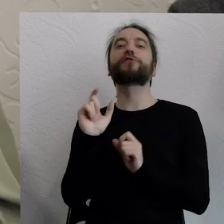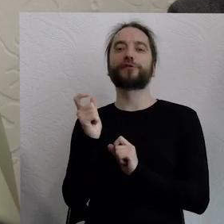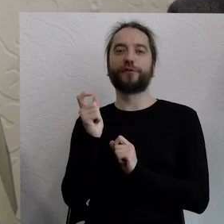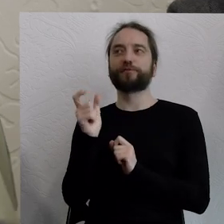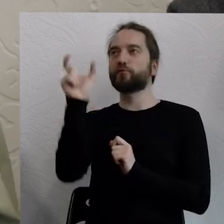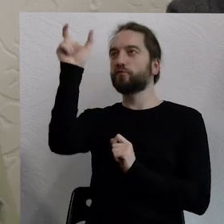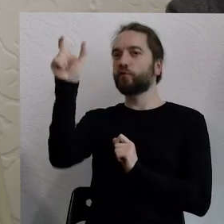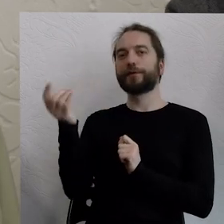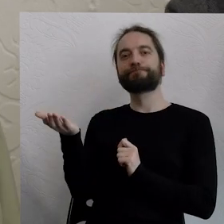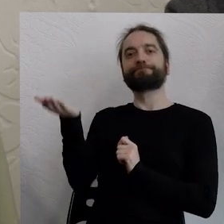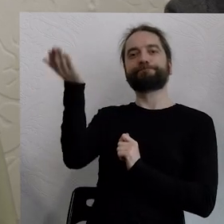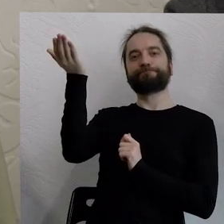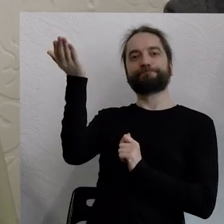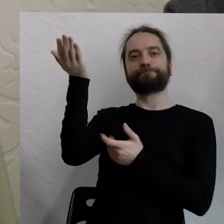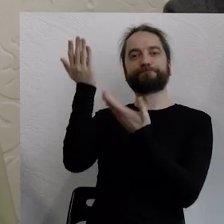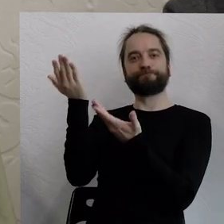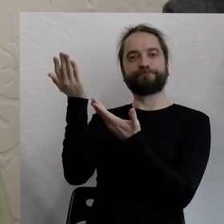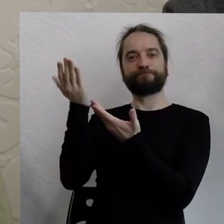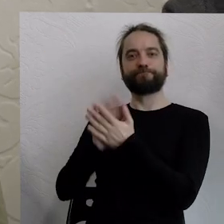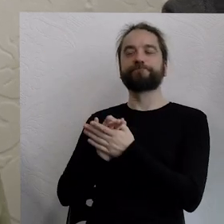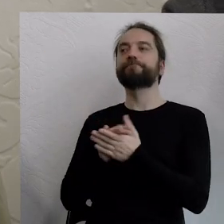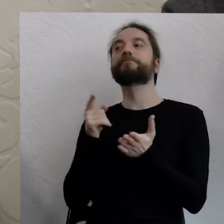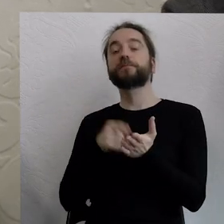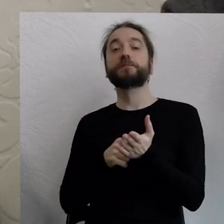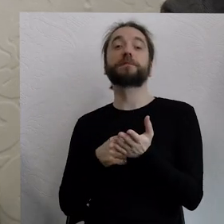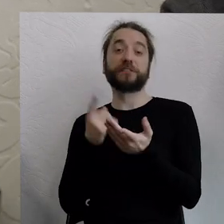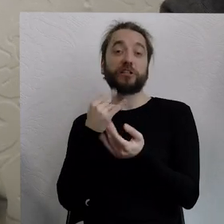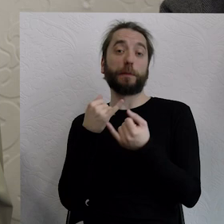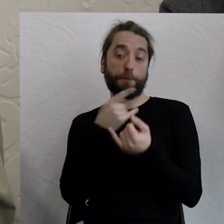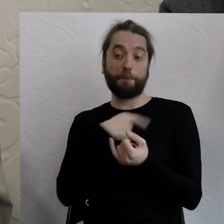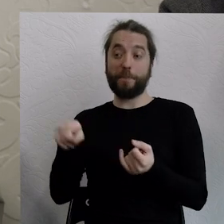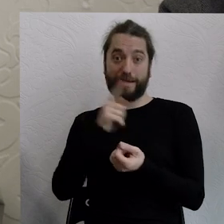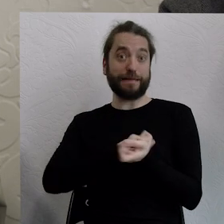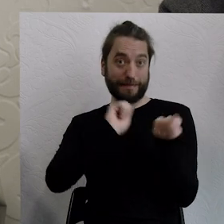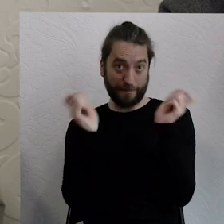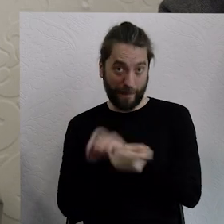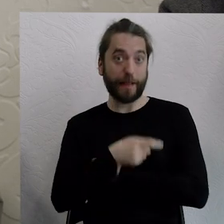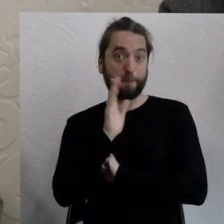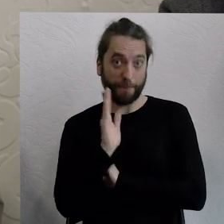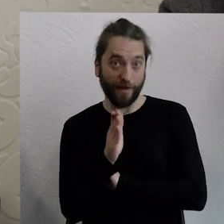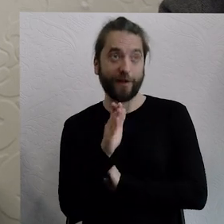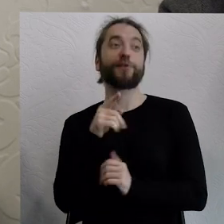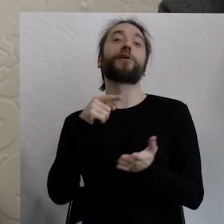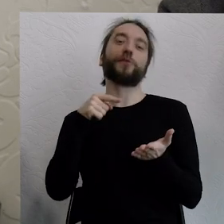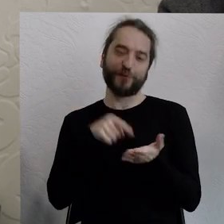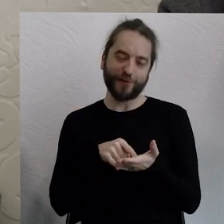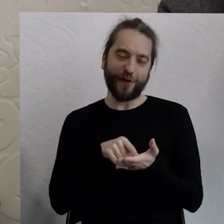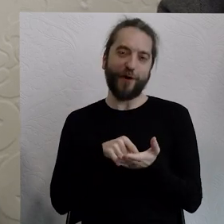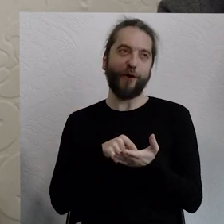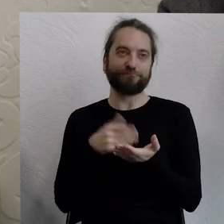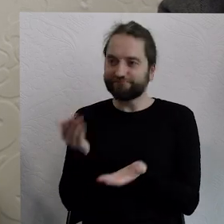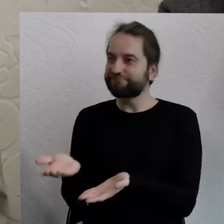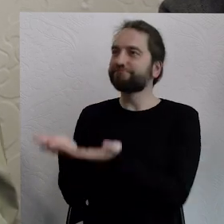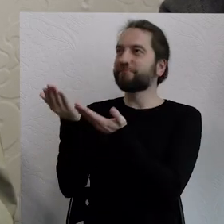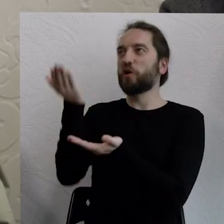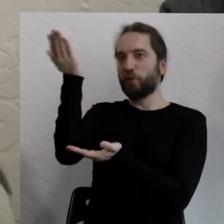indywidualizmem w ogóle. I gdyby to się zmieniło, no to moglibyśmy założyć, że kwestia podmiotowości wpływa